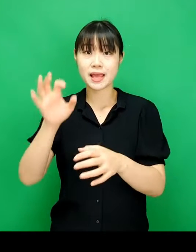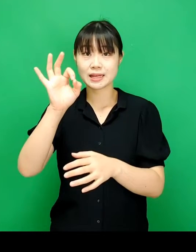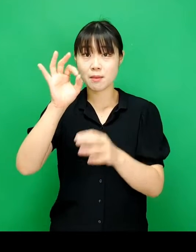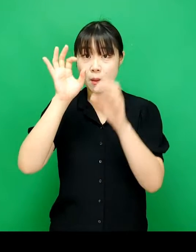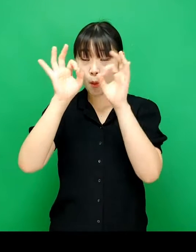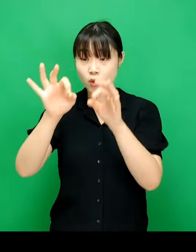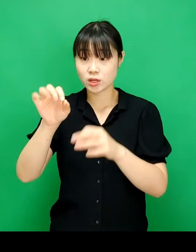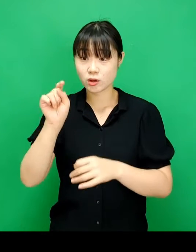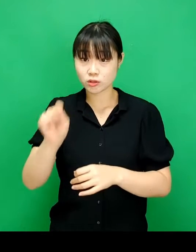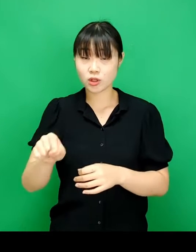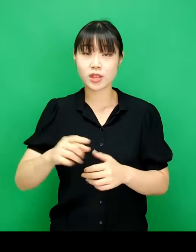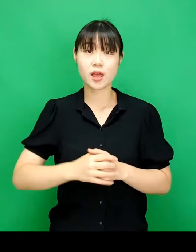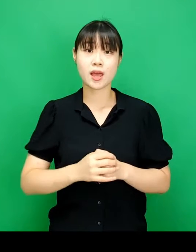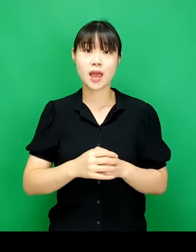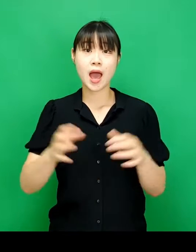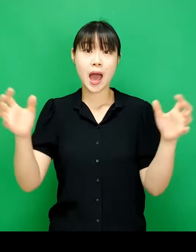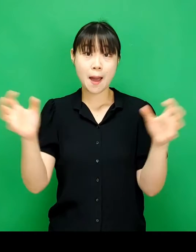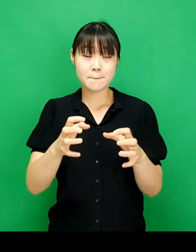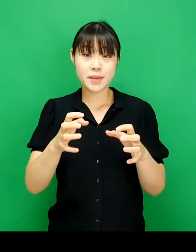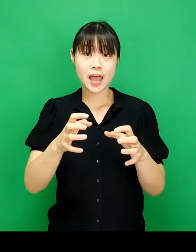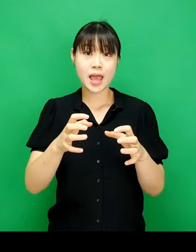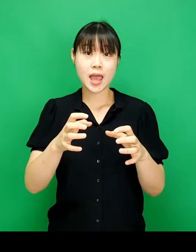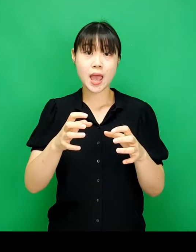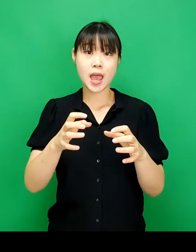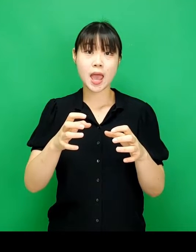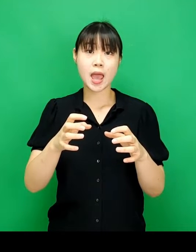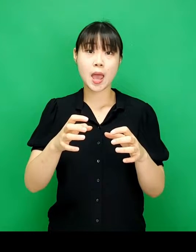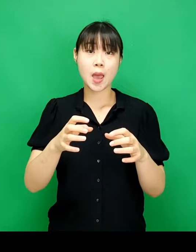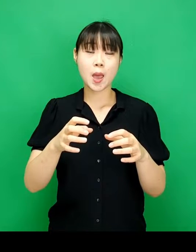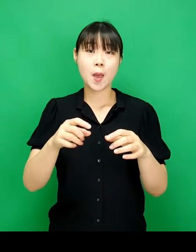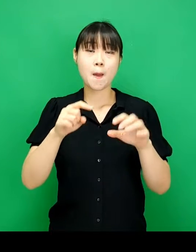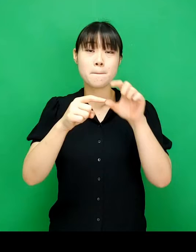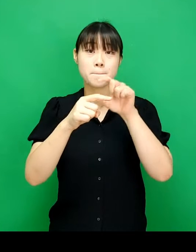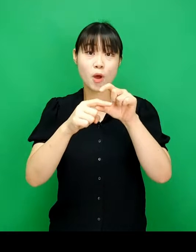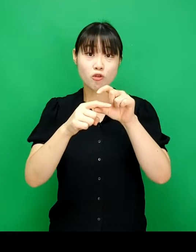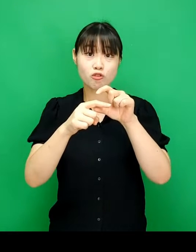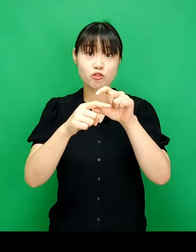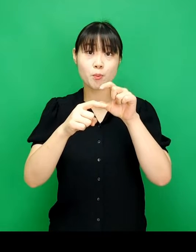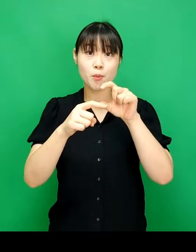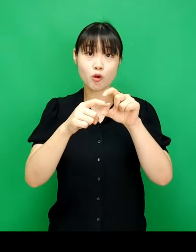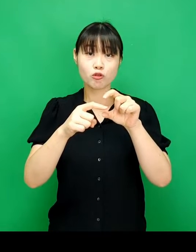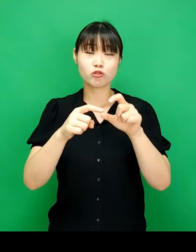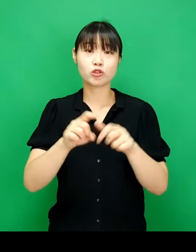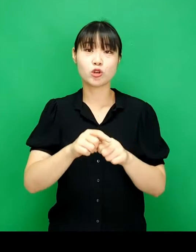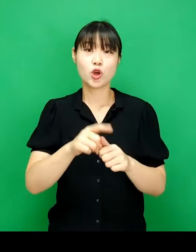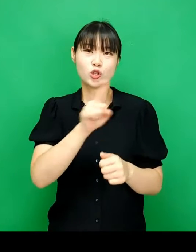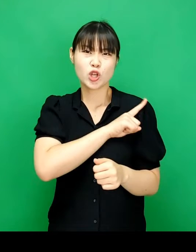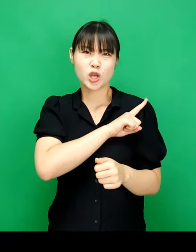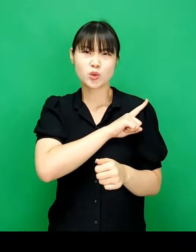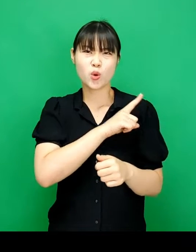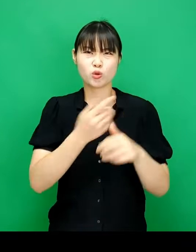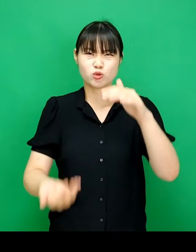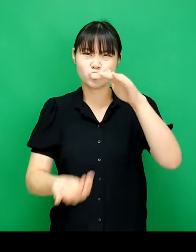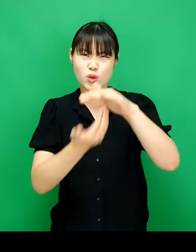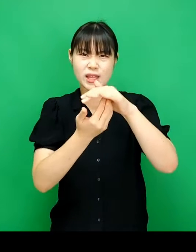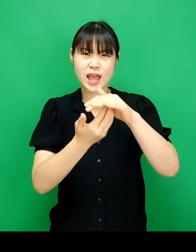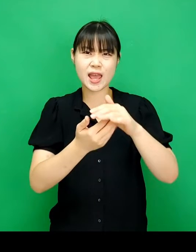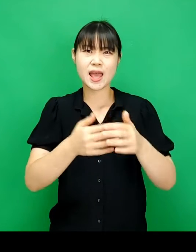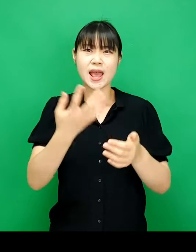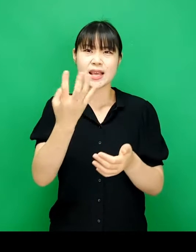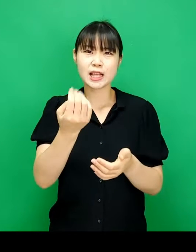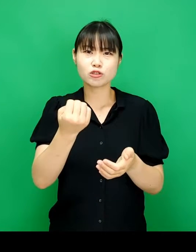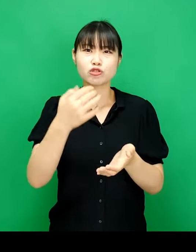금액이 보이는 부분을 클릭합니다 합계, 평균, 최소 최대, 개수,